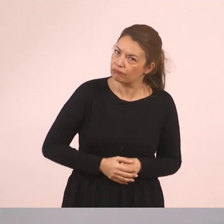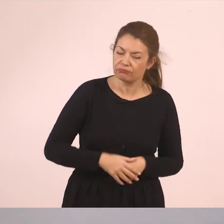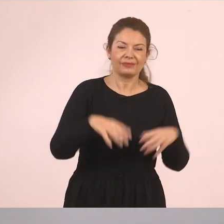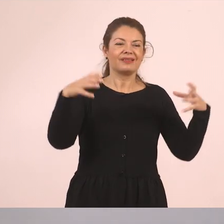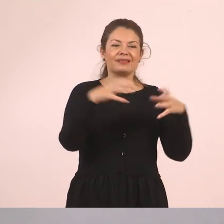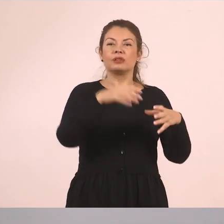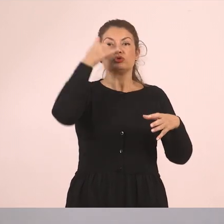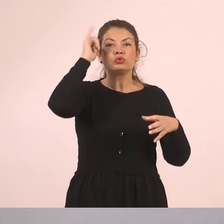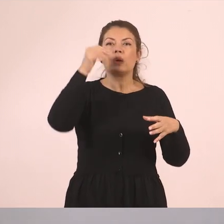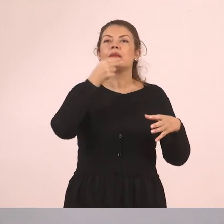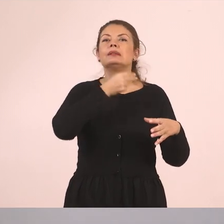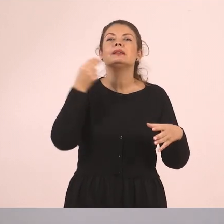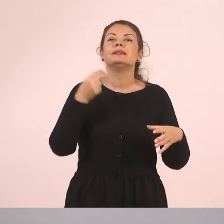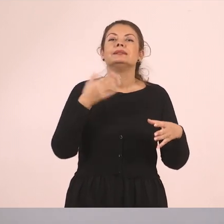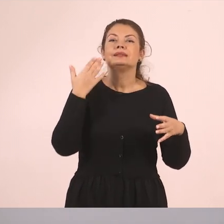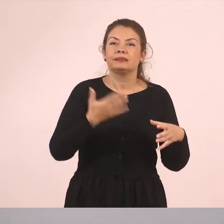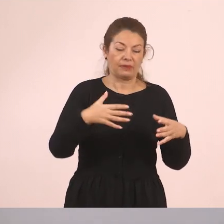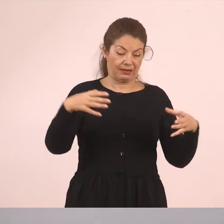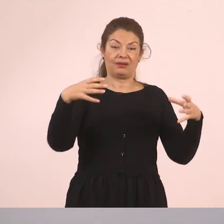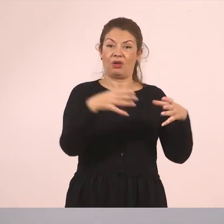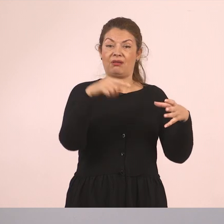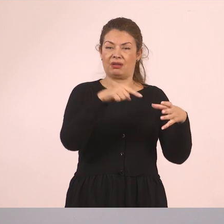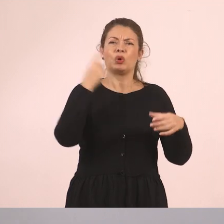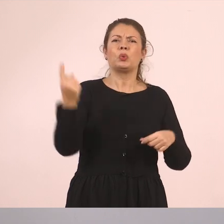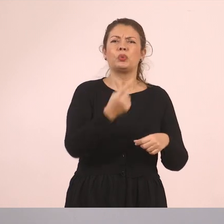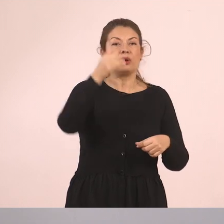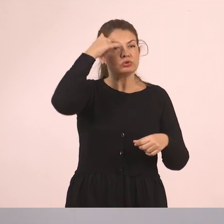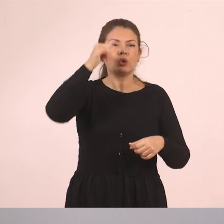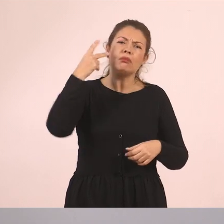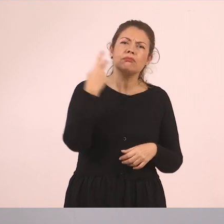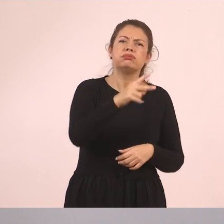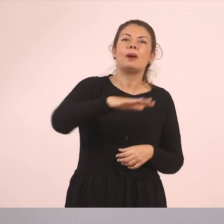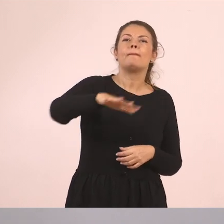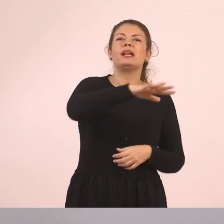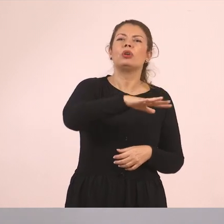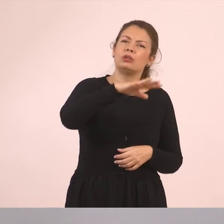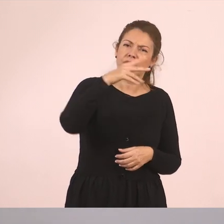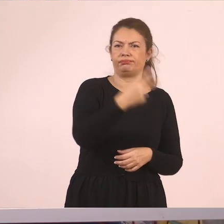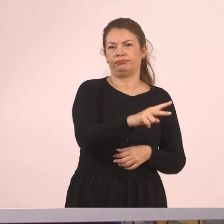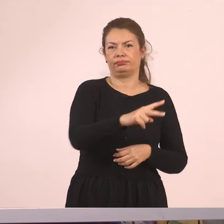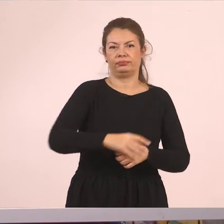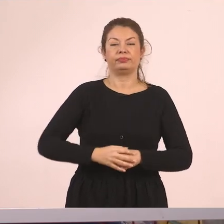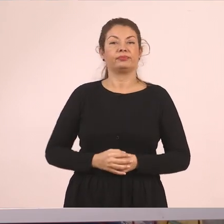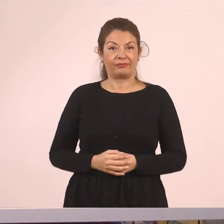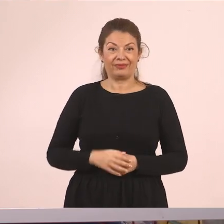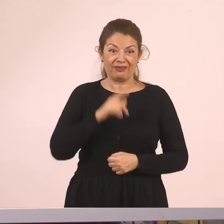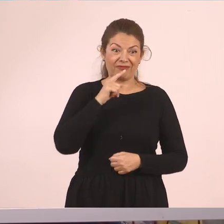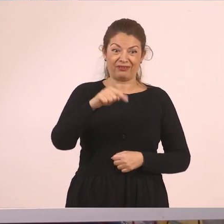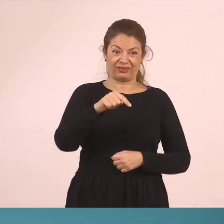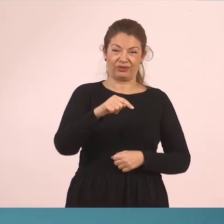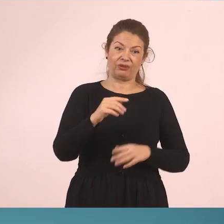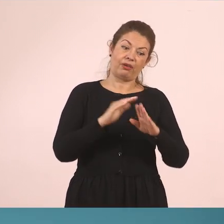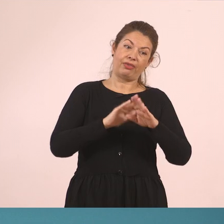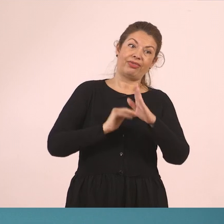ωραία. Πανίδα λοιπόν, είναι τα ζώα που συναντάμε σε μία περιοχή, σε ένα τόπο. Και εδώ, στις λίμνες της